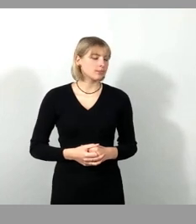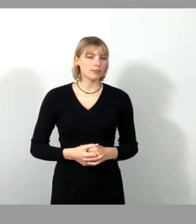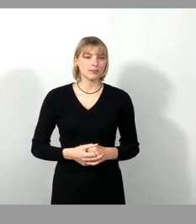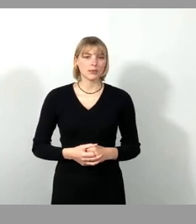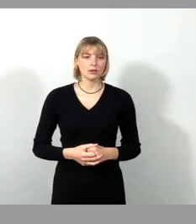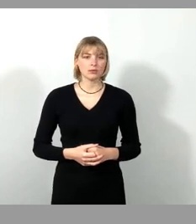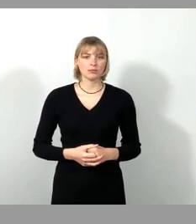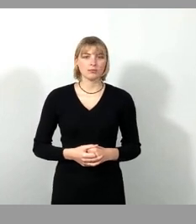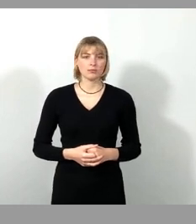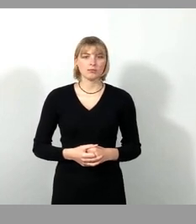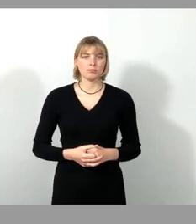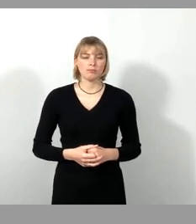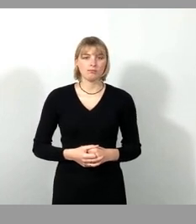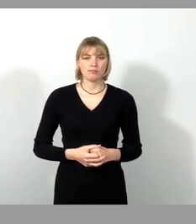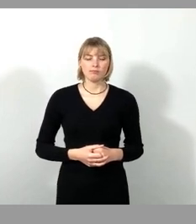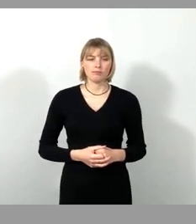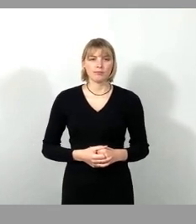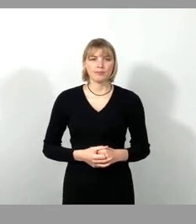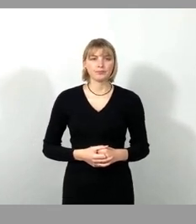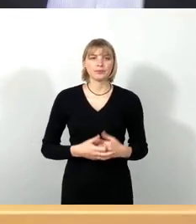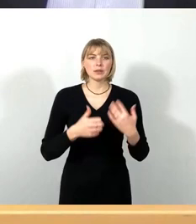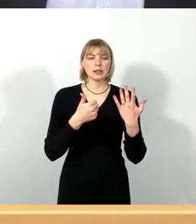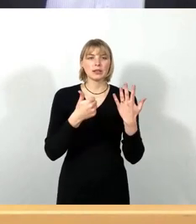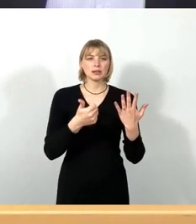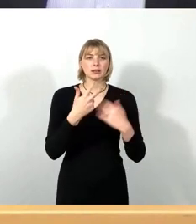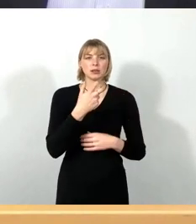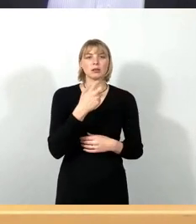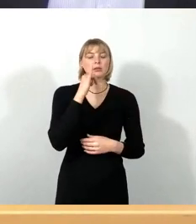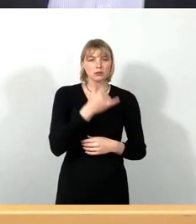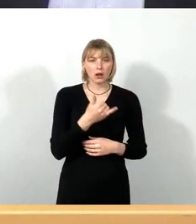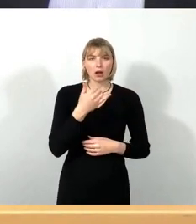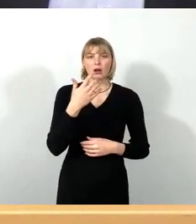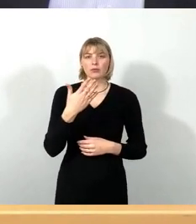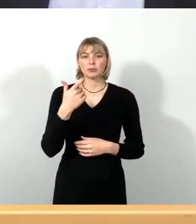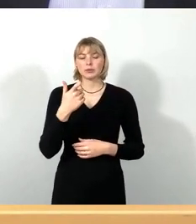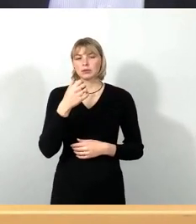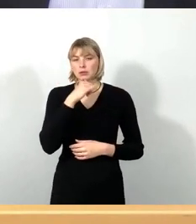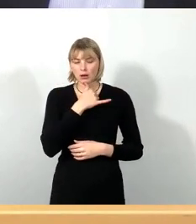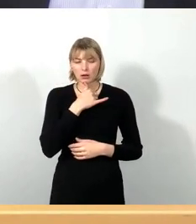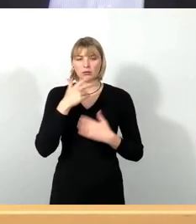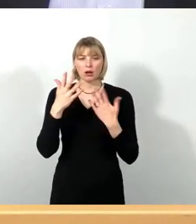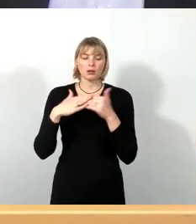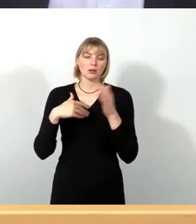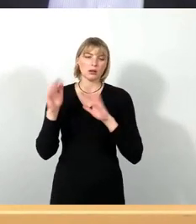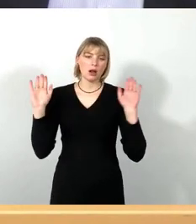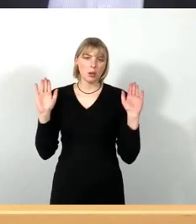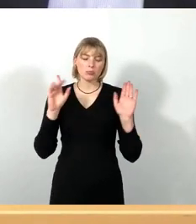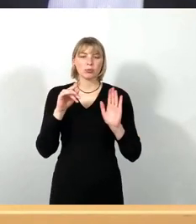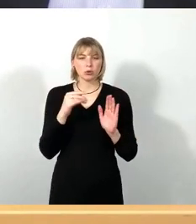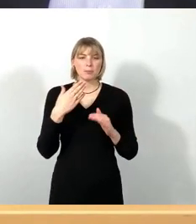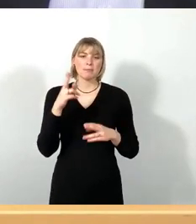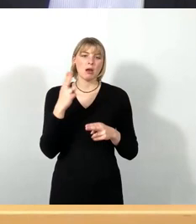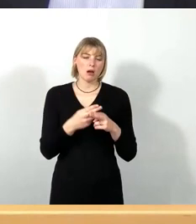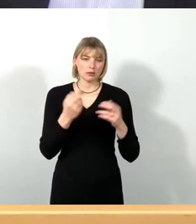Mit 36 Ja, 25 Nein, acht Enthaltungen, so mehrheitlich beschlossen.